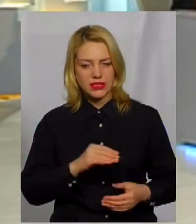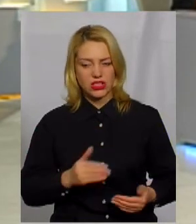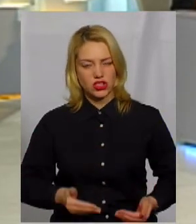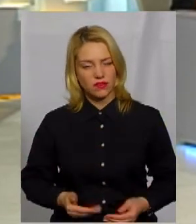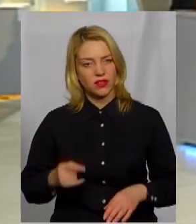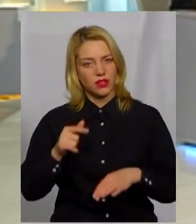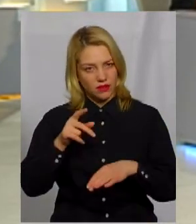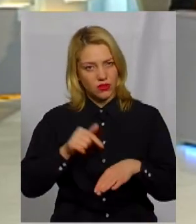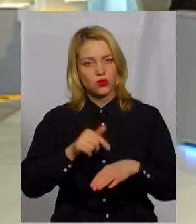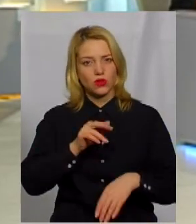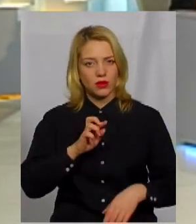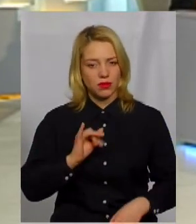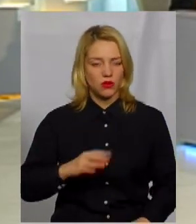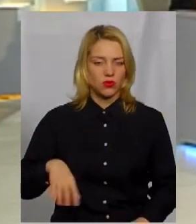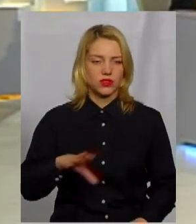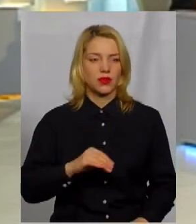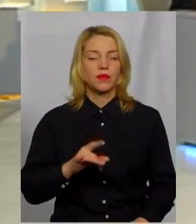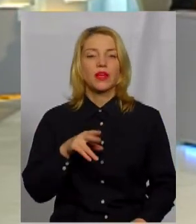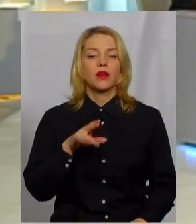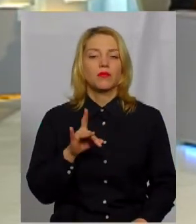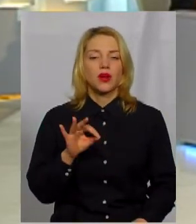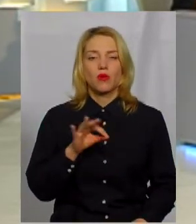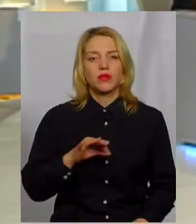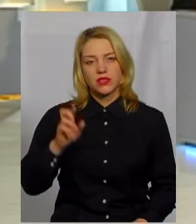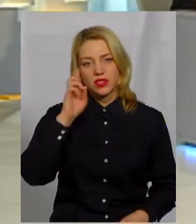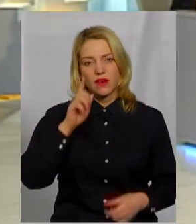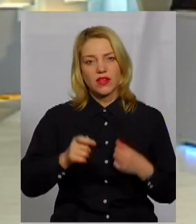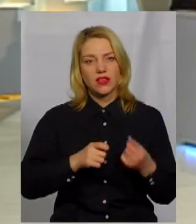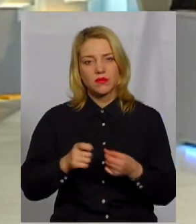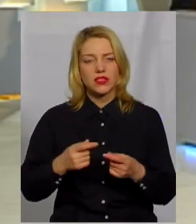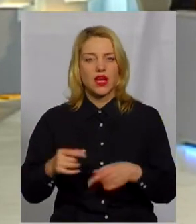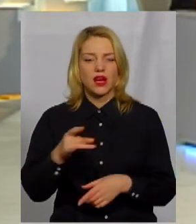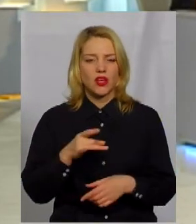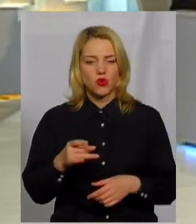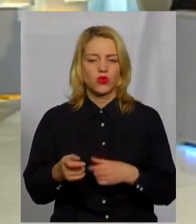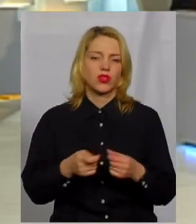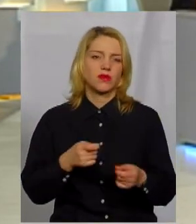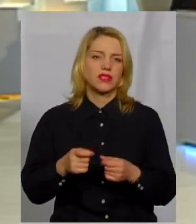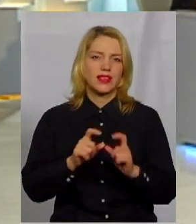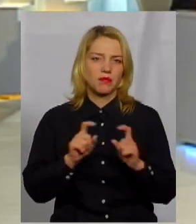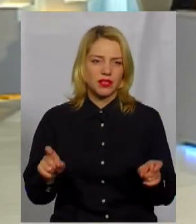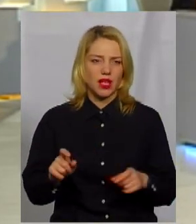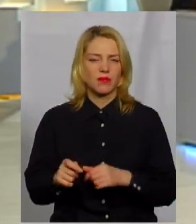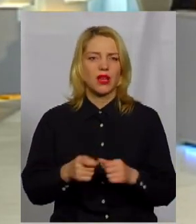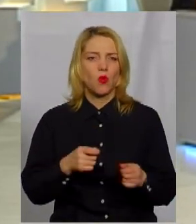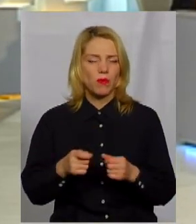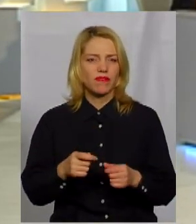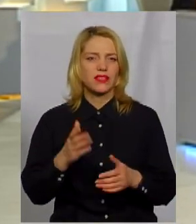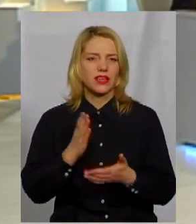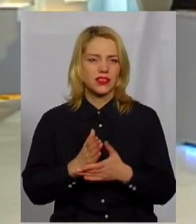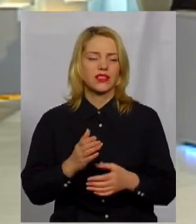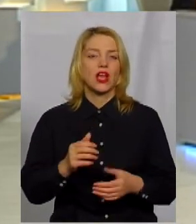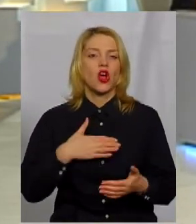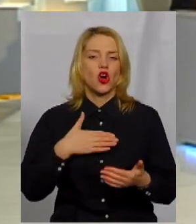дуже відчутно. При обласній державній адміністрації, районних адміністрацій, при департаментах, управліннях є